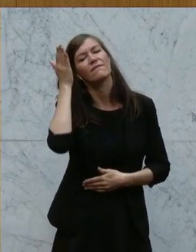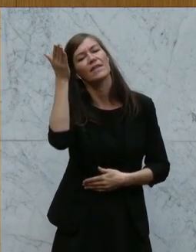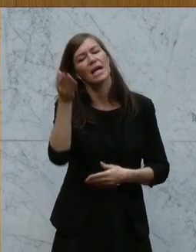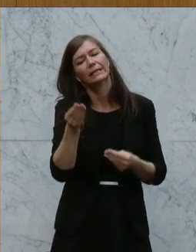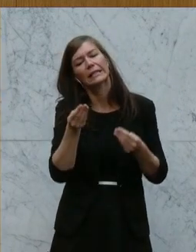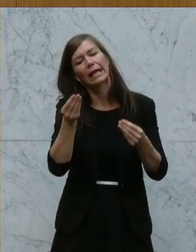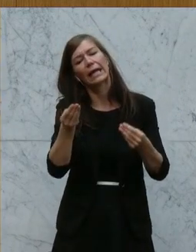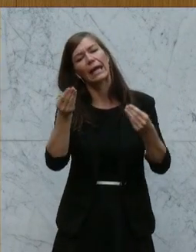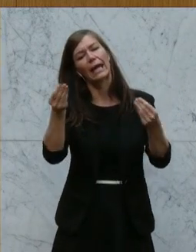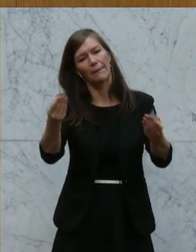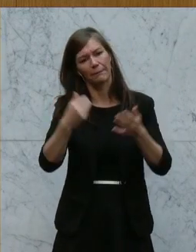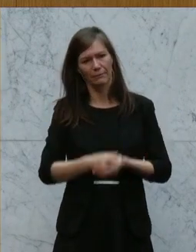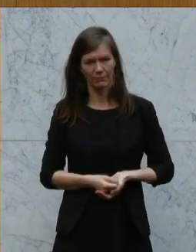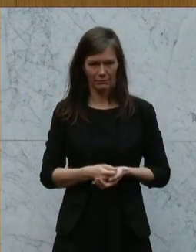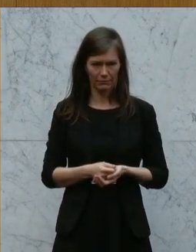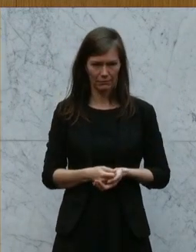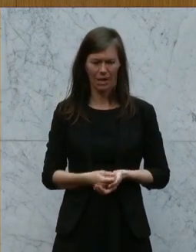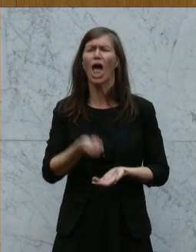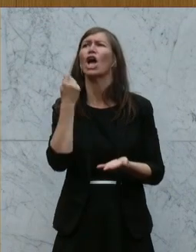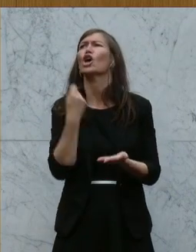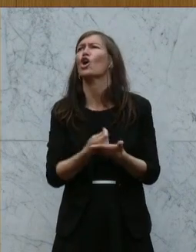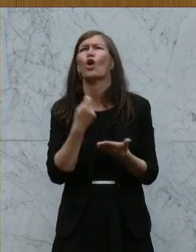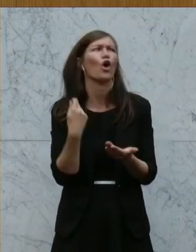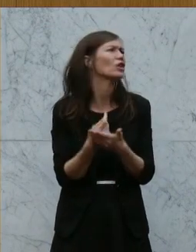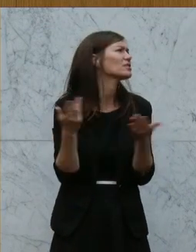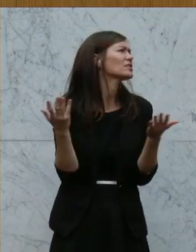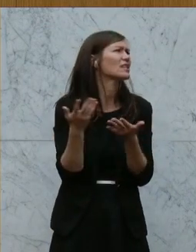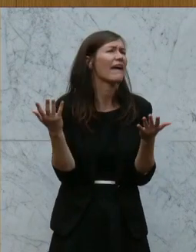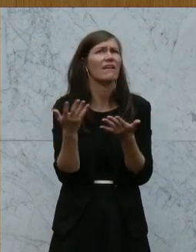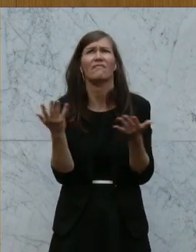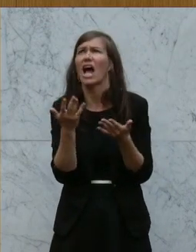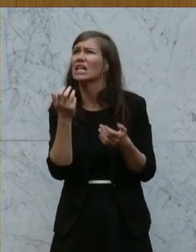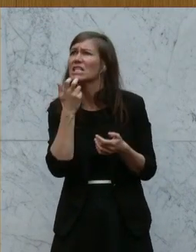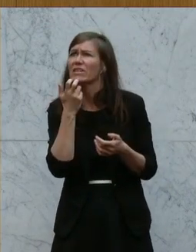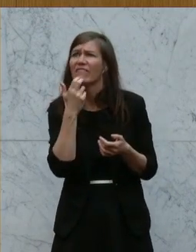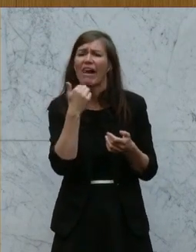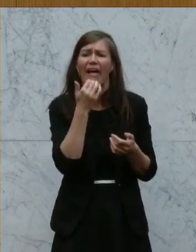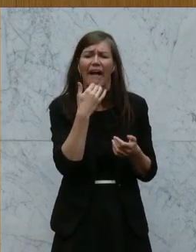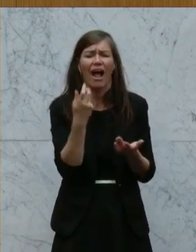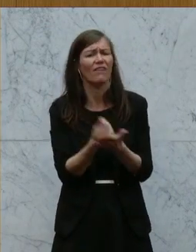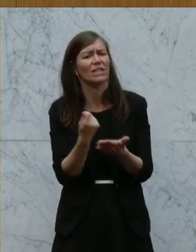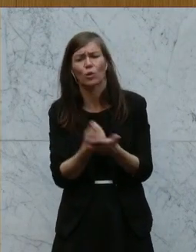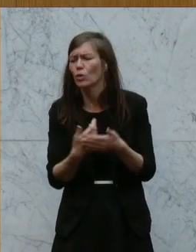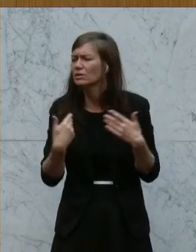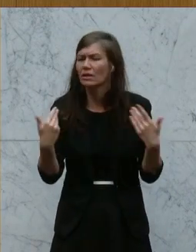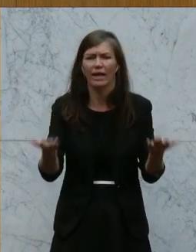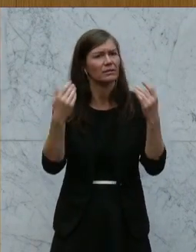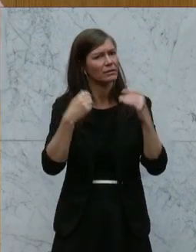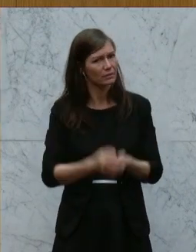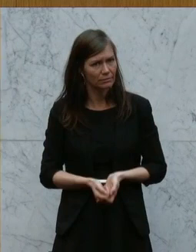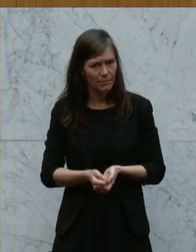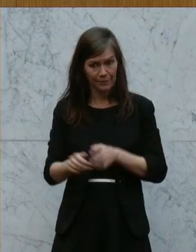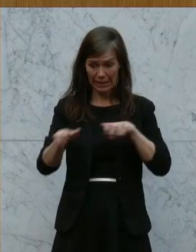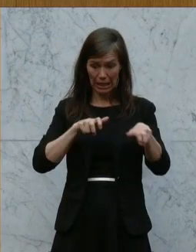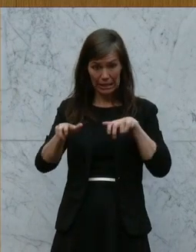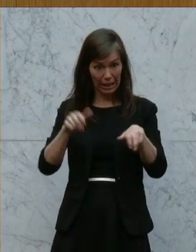Fühlhorn wurde ausgepackt, koste es, was es wolle. Das war die Doktrin der Bundesregierung dabei, sich quasi zu